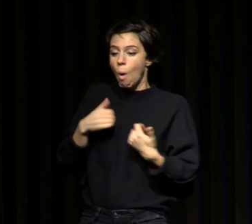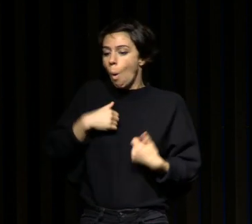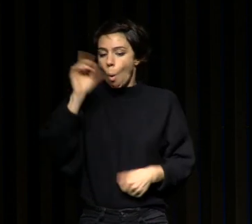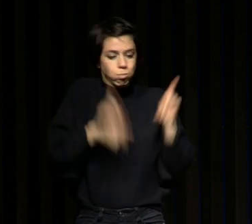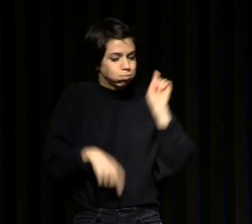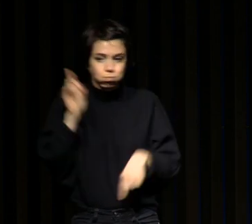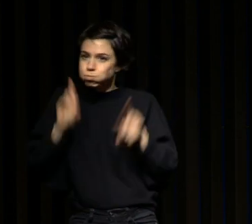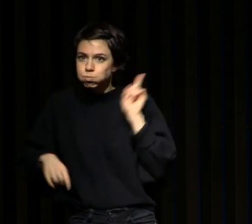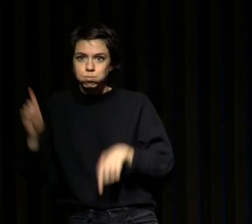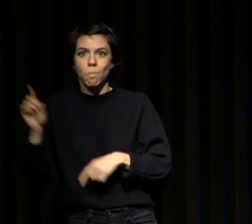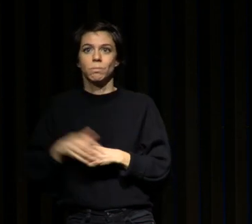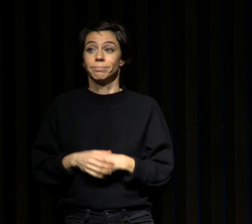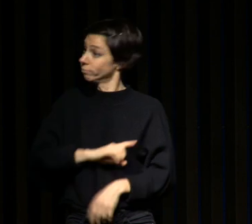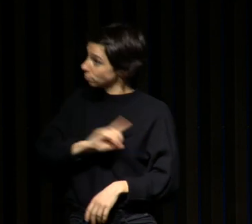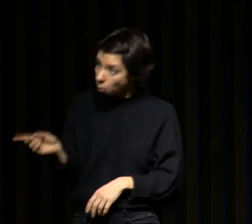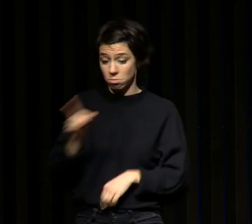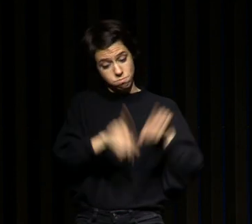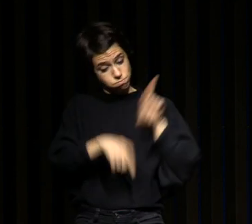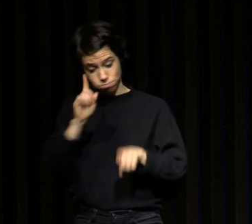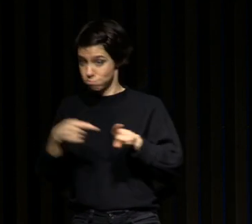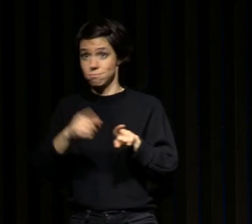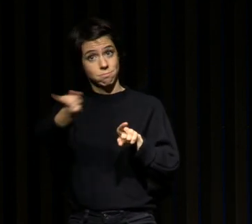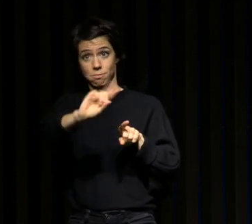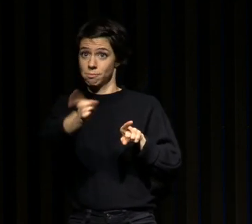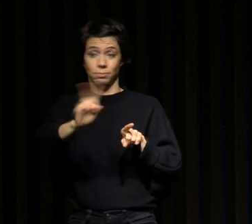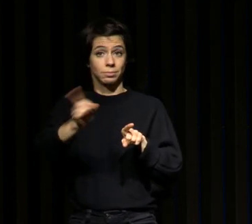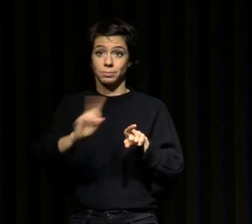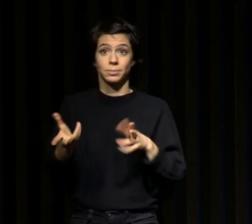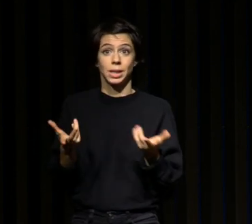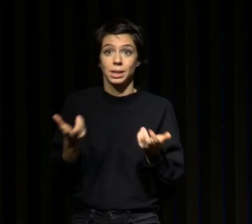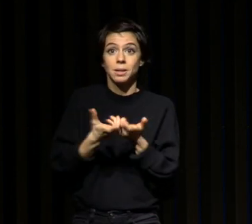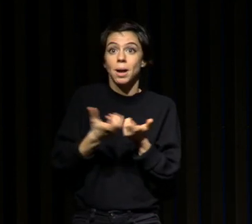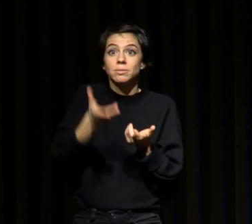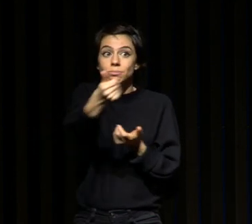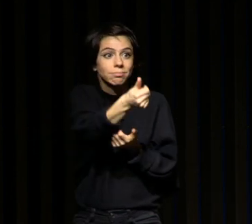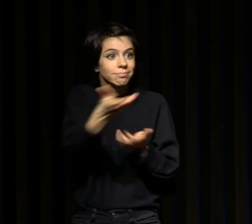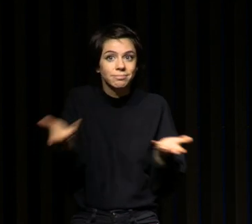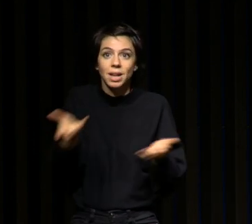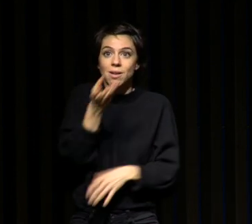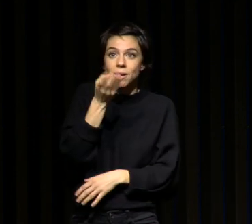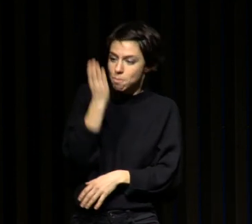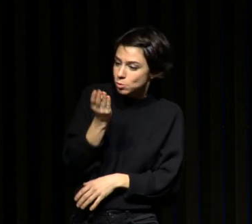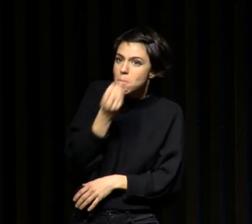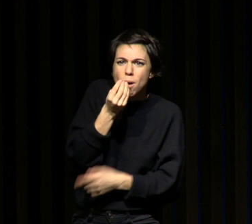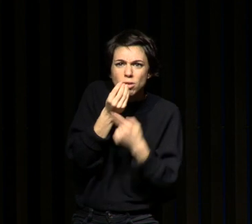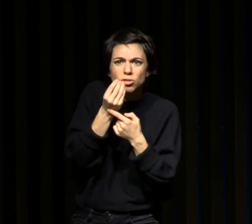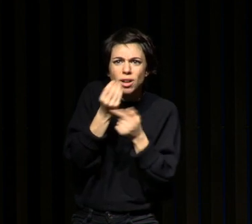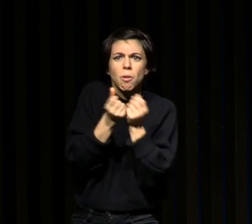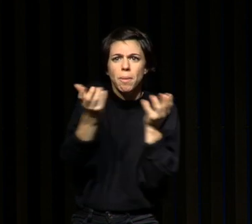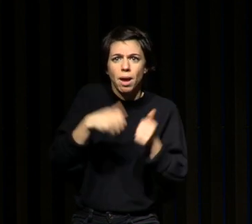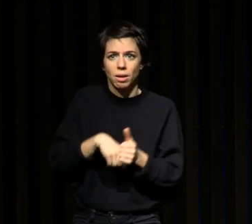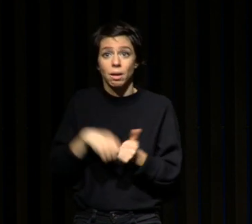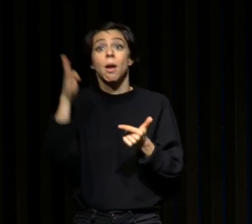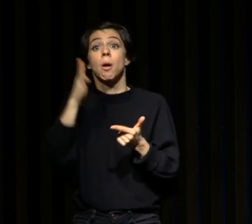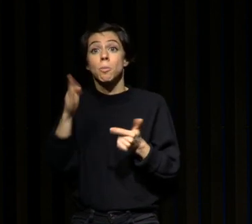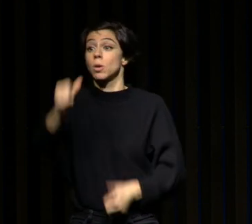dépend des fois et non ça varie pas c'est un petit peu comme vos besoins alimentaires ou vos besoins d'hydratation ils sont assez stables